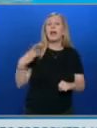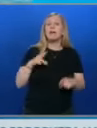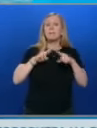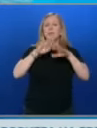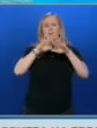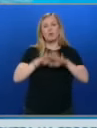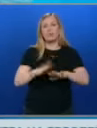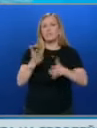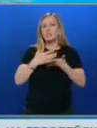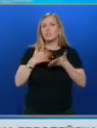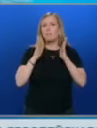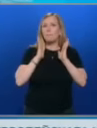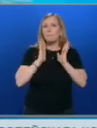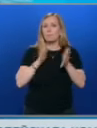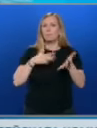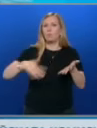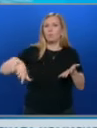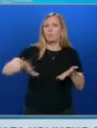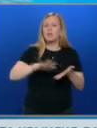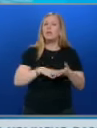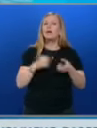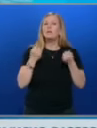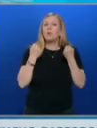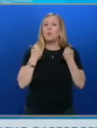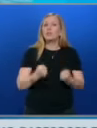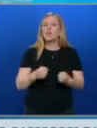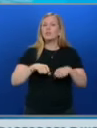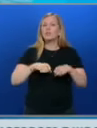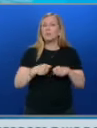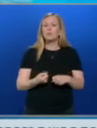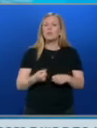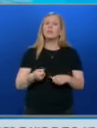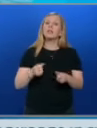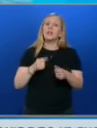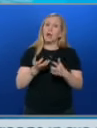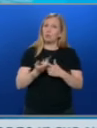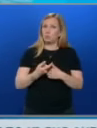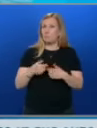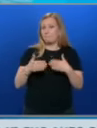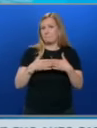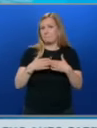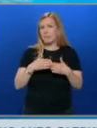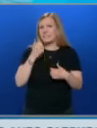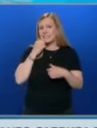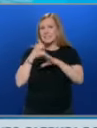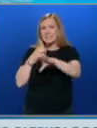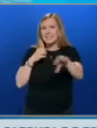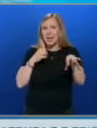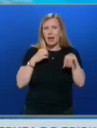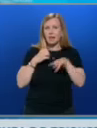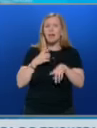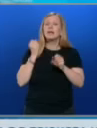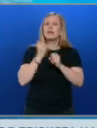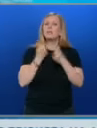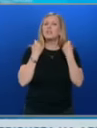частичното обясвено положение. Най-тежко са пострадали селата Голяма Раковица, Потопи и Елешница. Там работи тежка техника